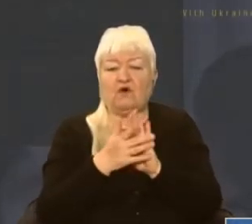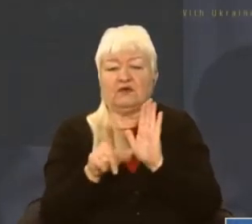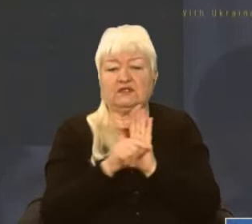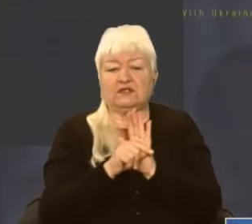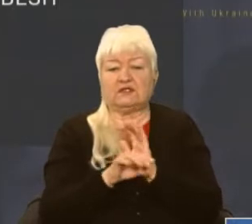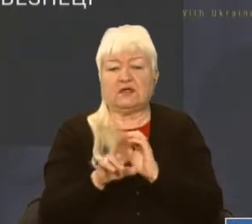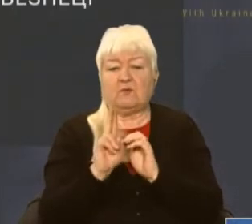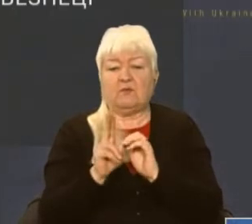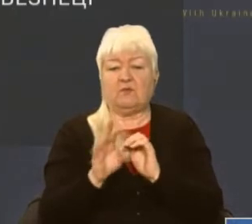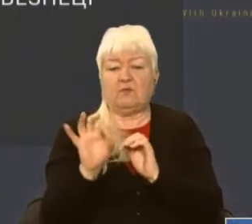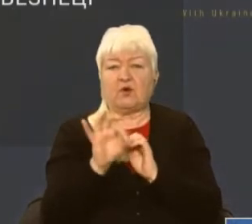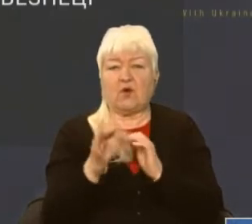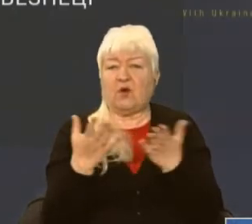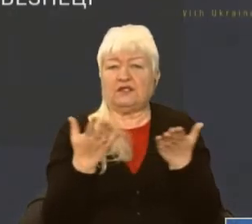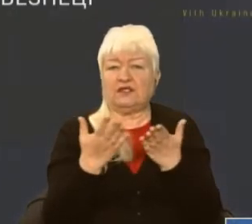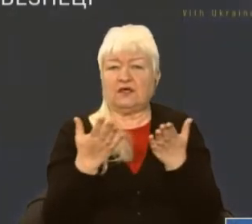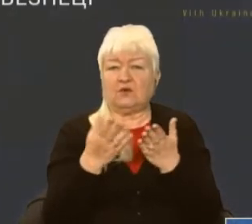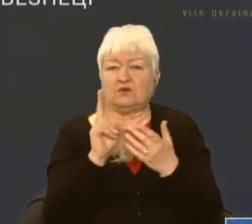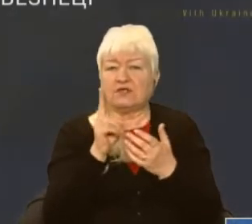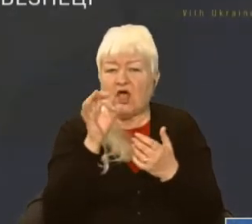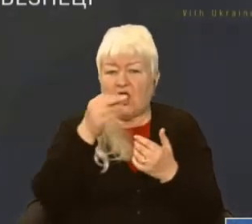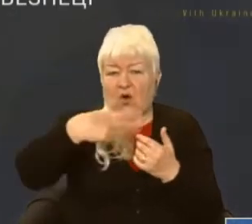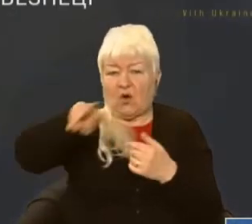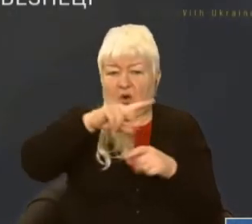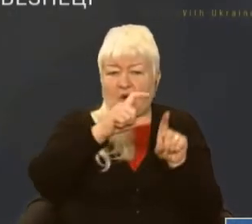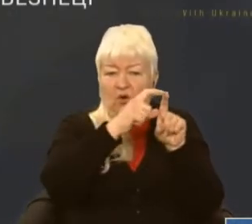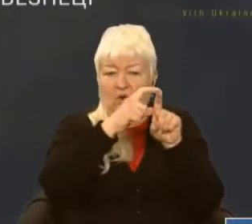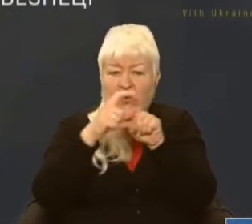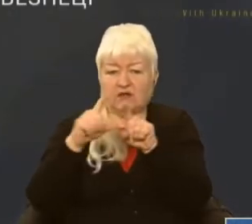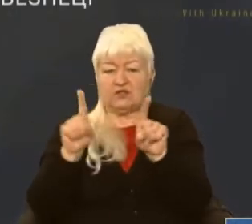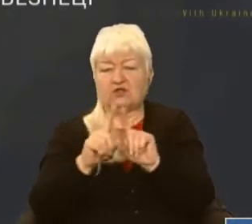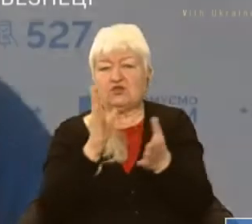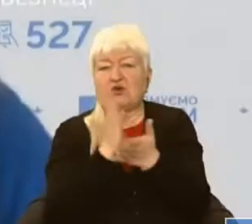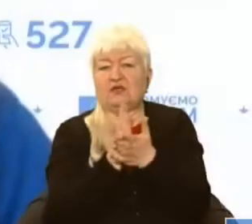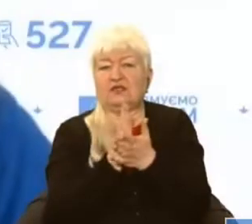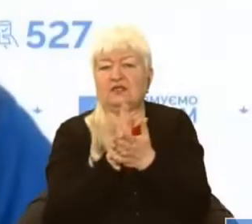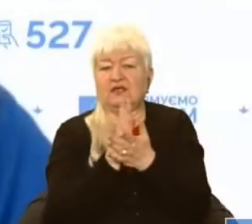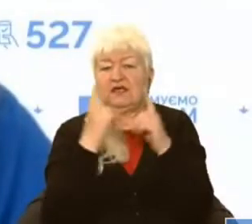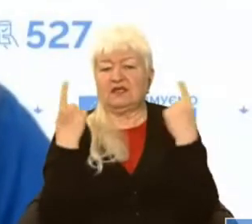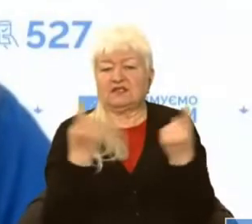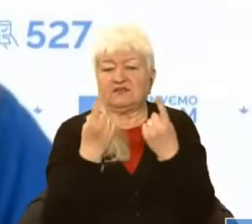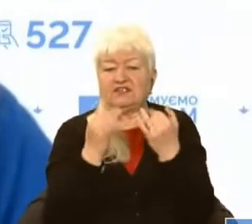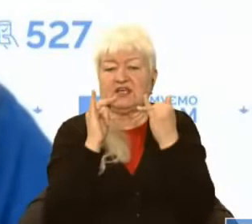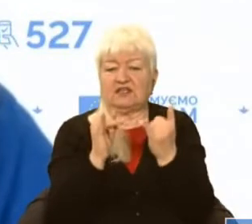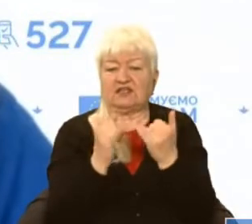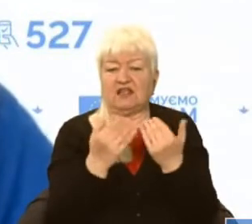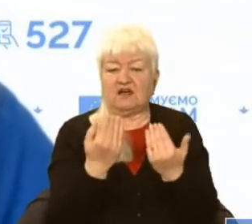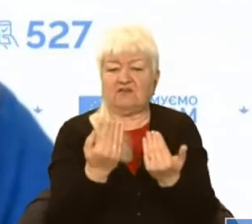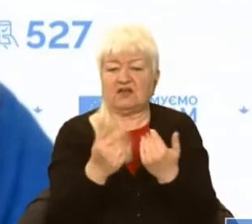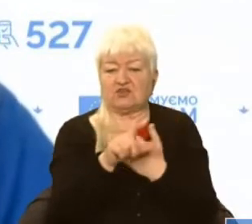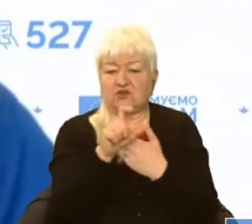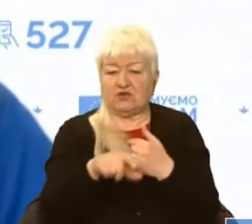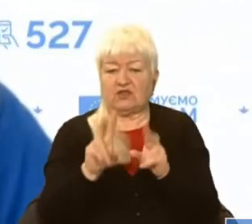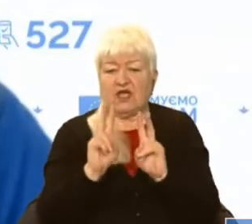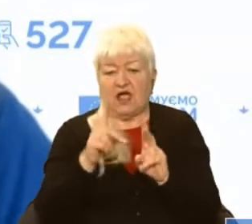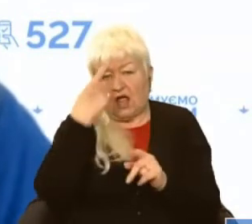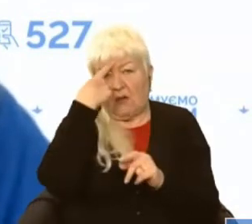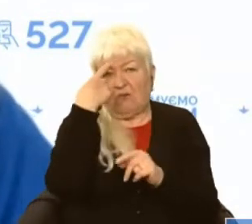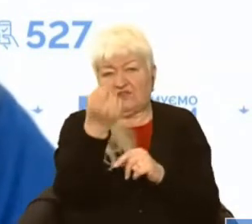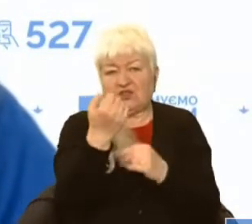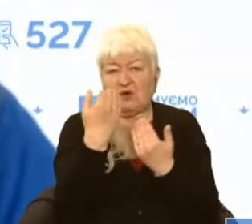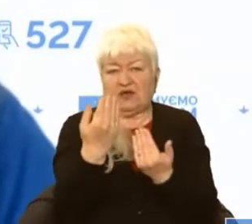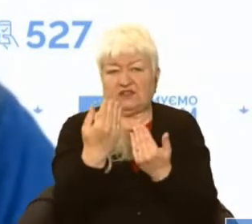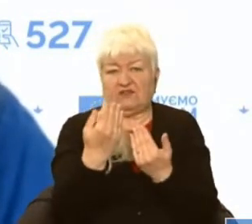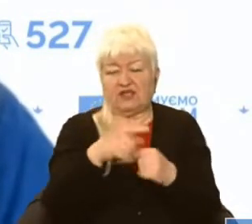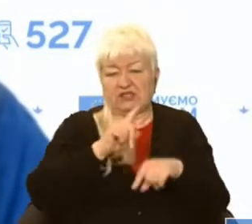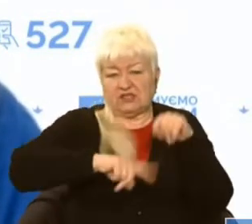кодову фразу, яка є абсолютно буденною для людей, яка перебуває поряд з вами, але яка повідомить вашим